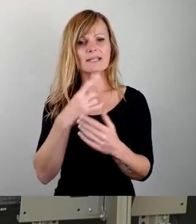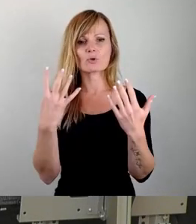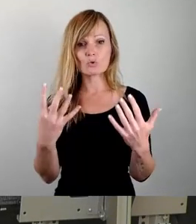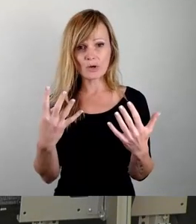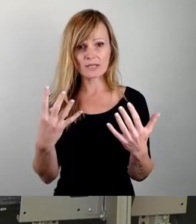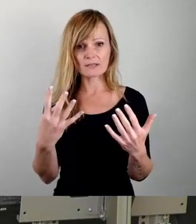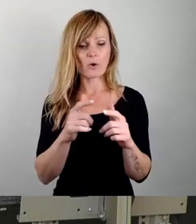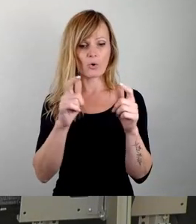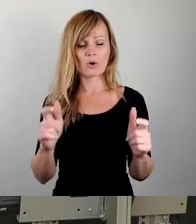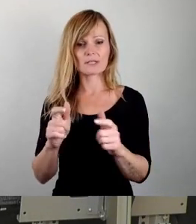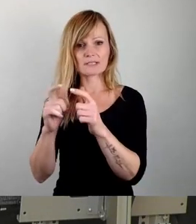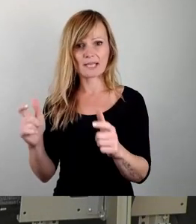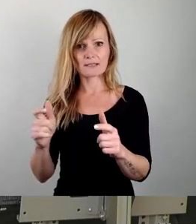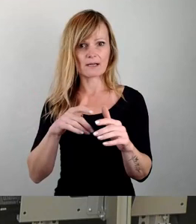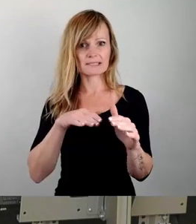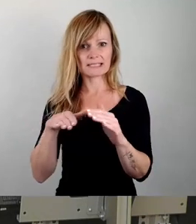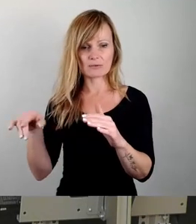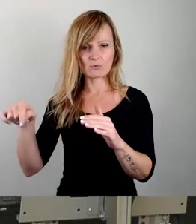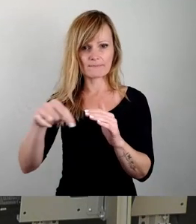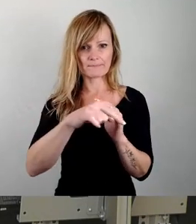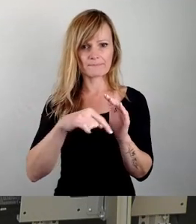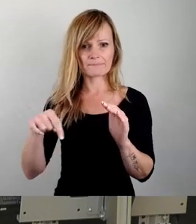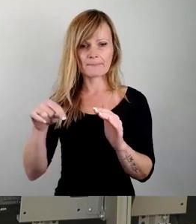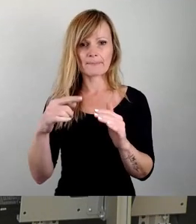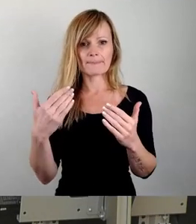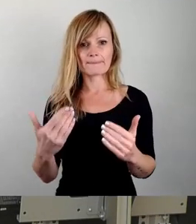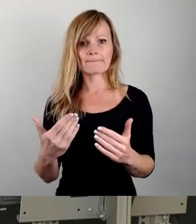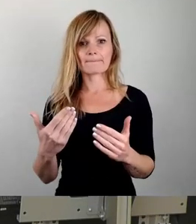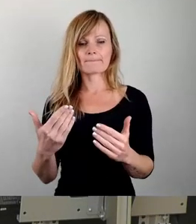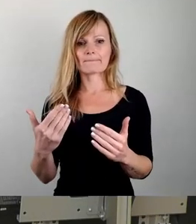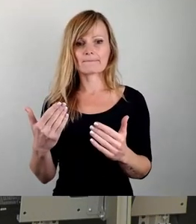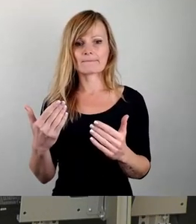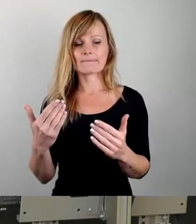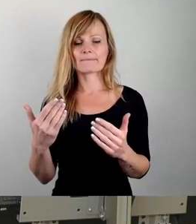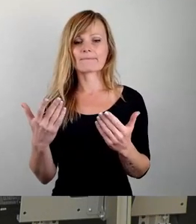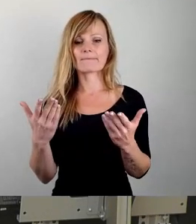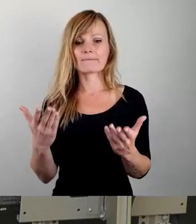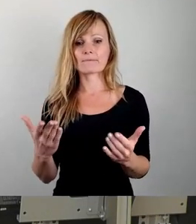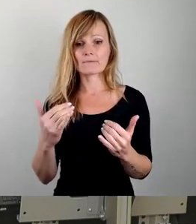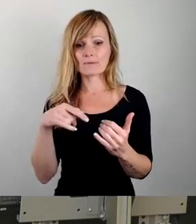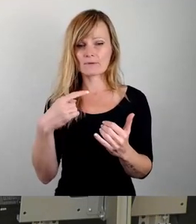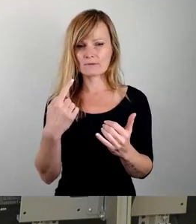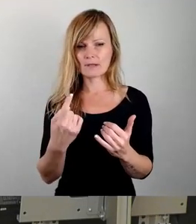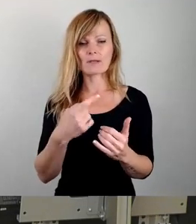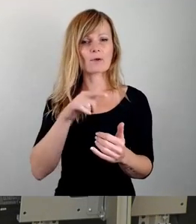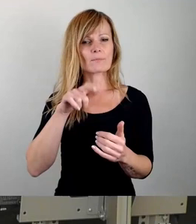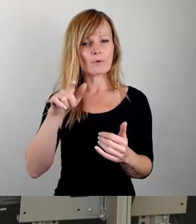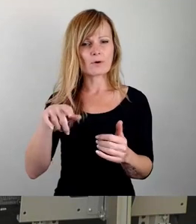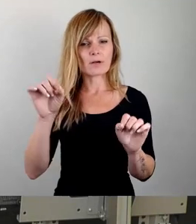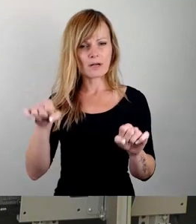Stadtbezirksbeiratssitzungen mit Elementen der Bürgerbeteiligung durchgeführt. Dabei konnten Bürger, wie Sie wissen,